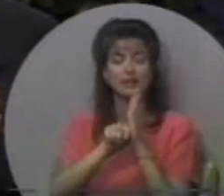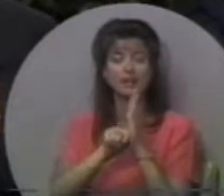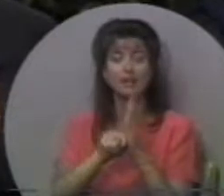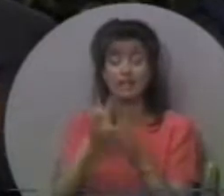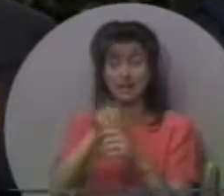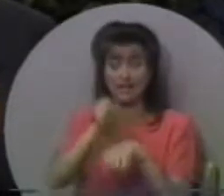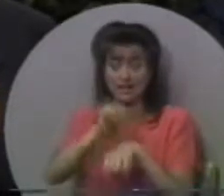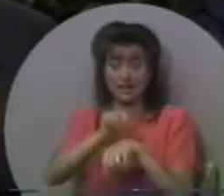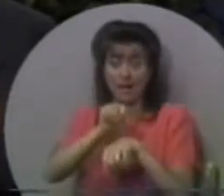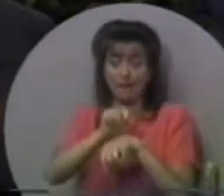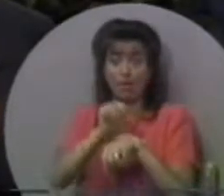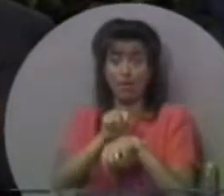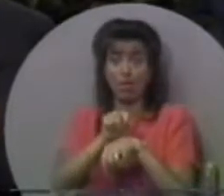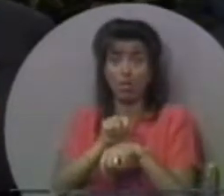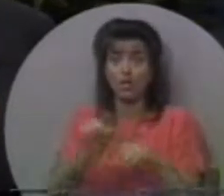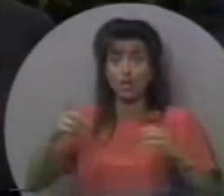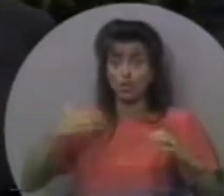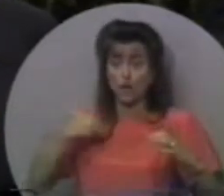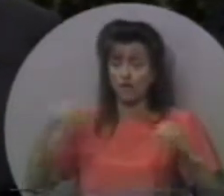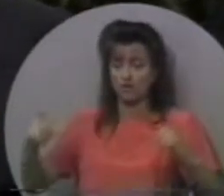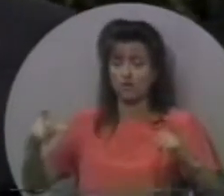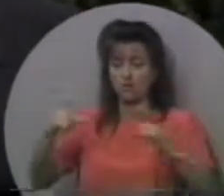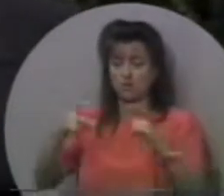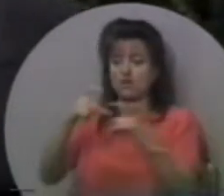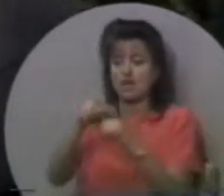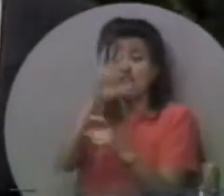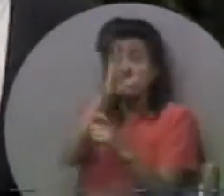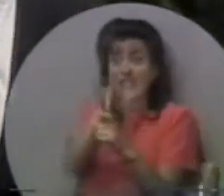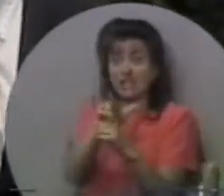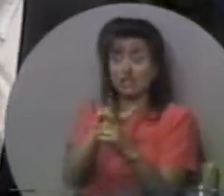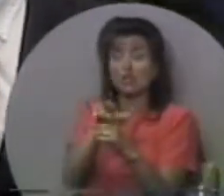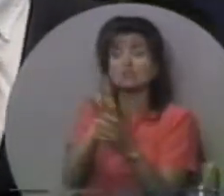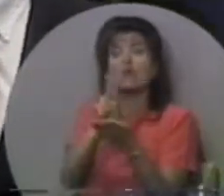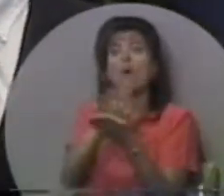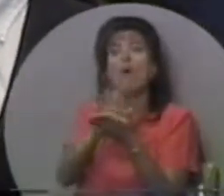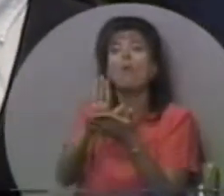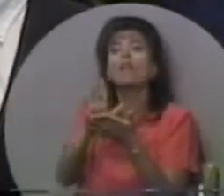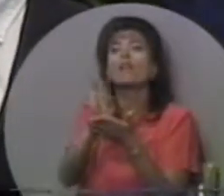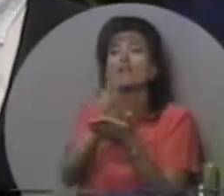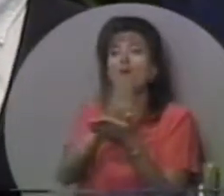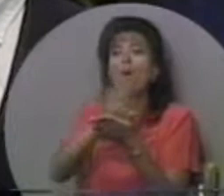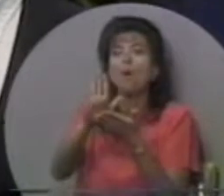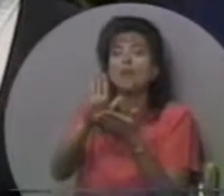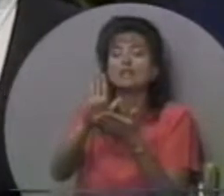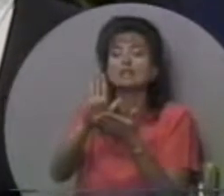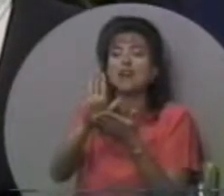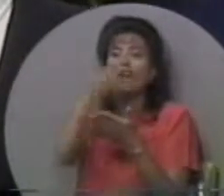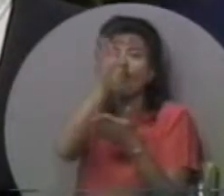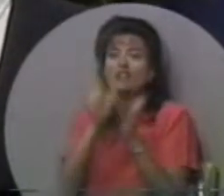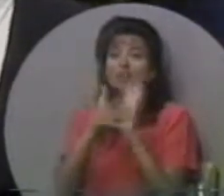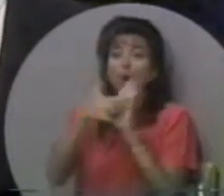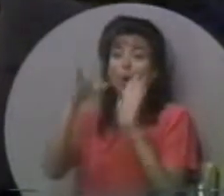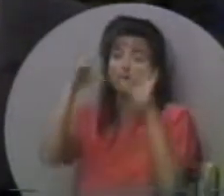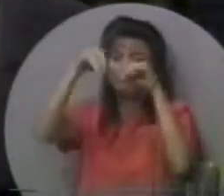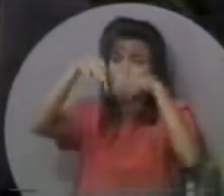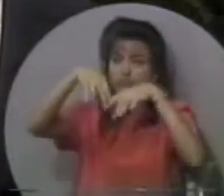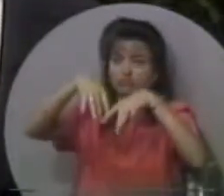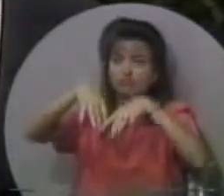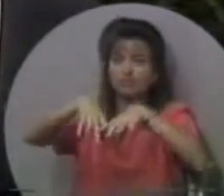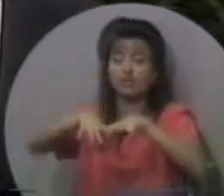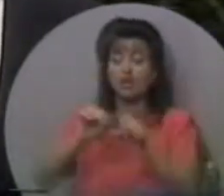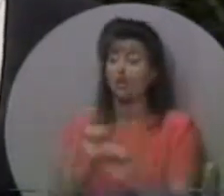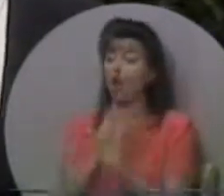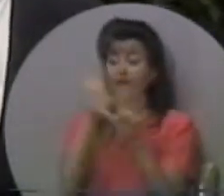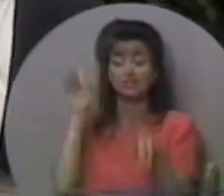святому святих, де місце милосердя було розміщене, там, де шахівна слава